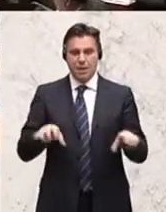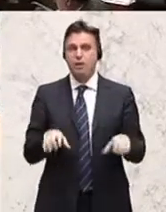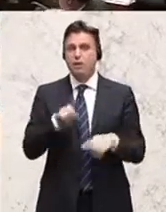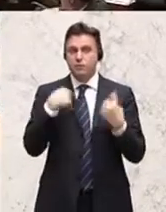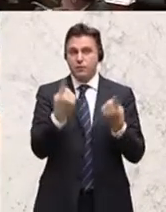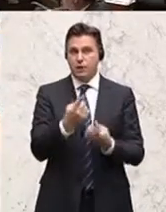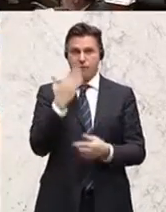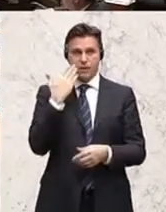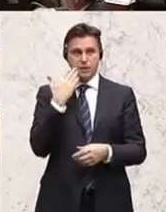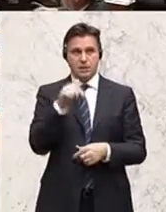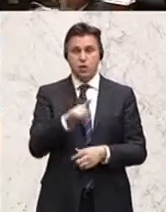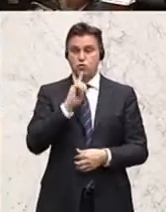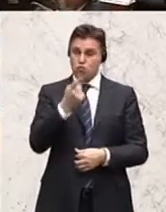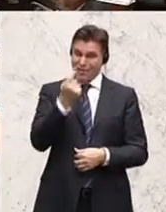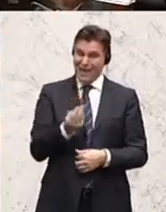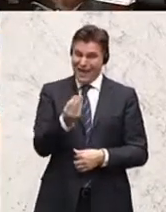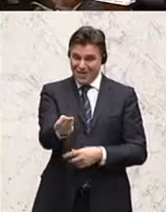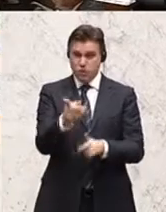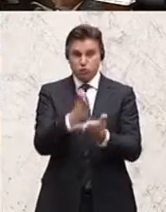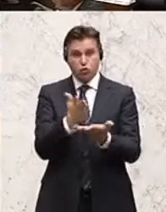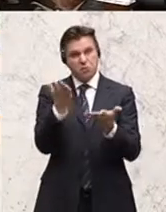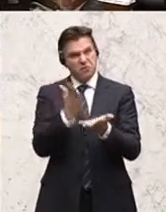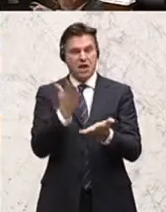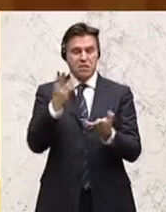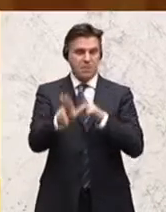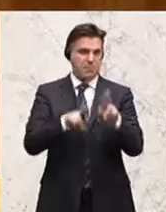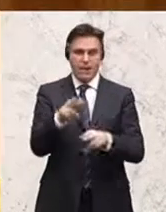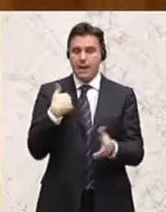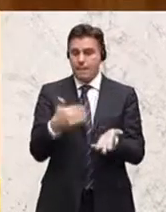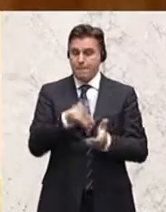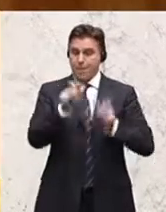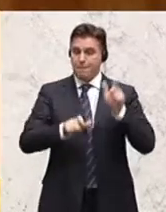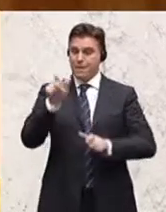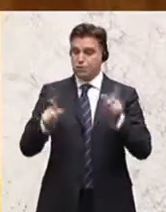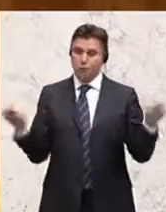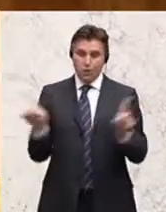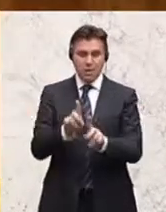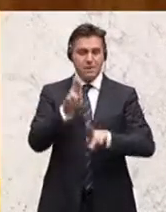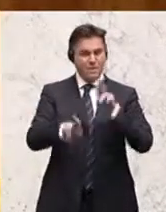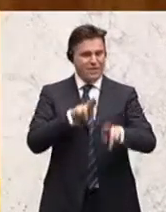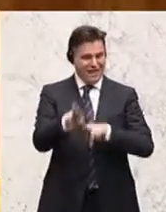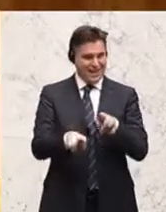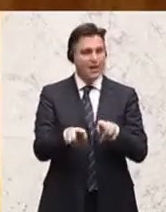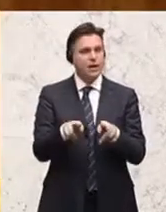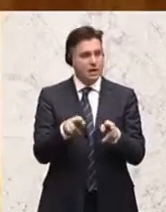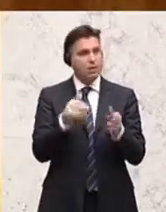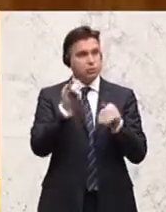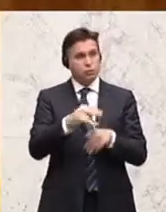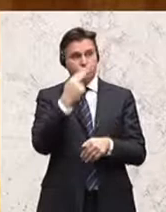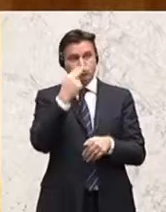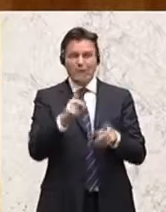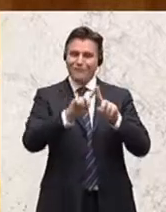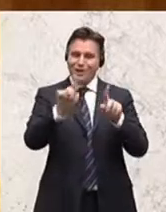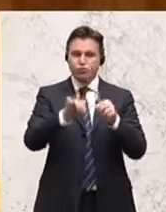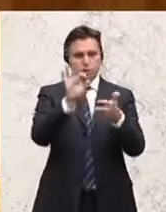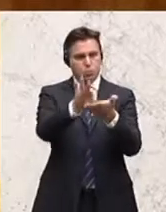geschätzte Damen und Herren, Geld alleine pflegt nicht. Man braucht auch Menschen, die die Pflege machen. Und deswegen ist es ein Paket, das man anschauen muss. Und ich bin